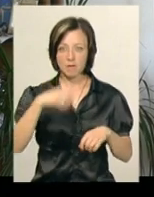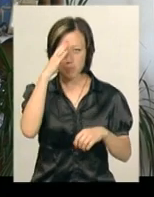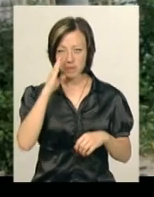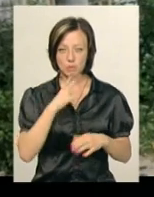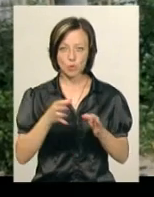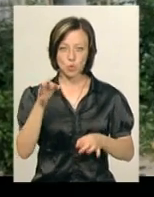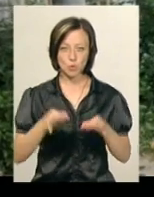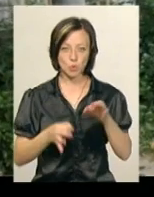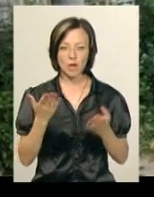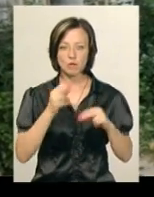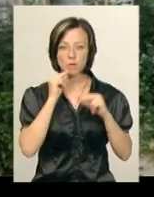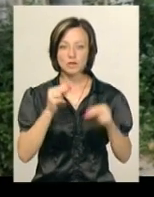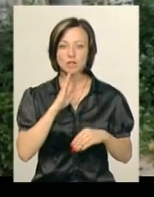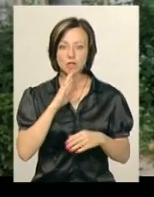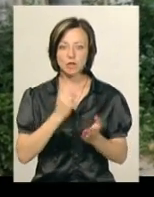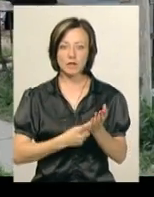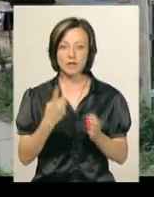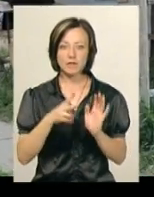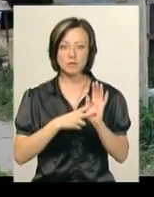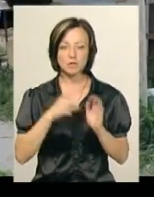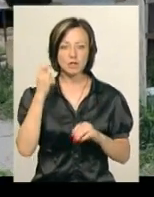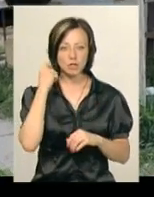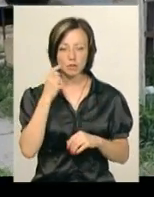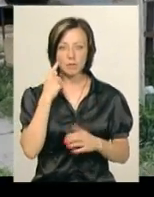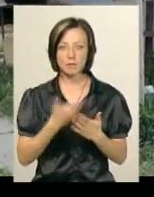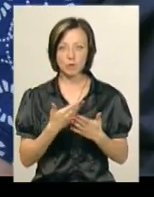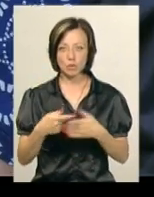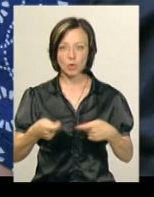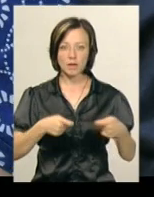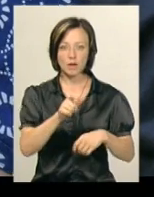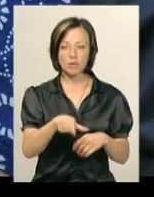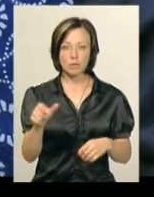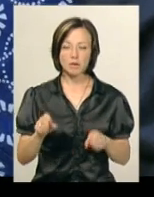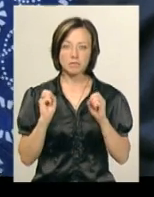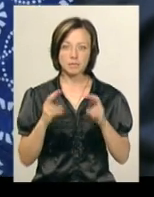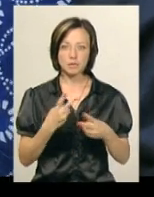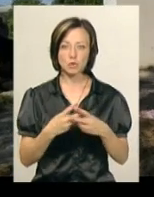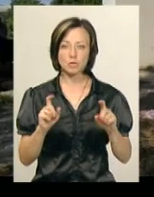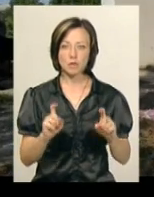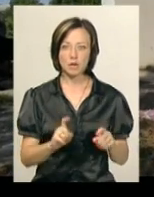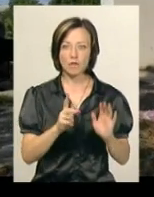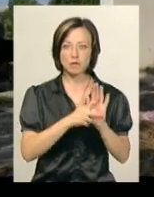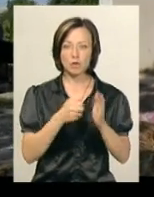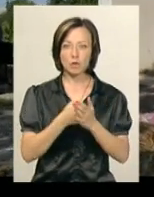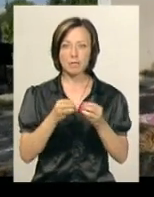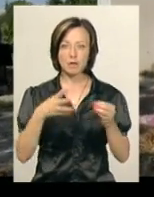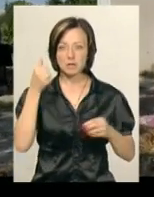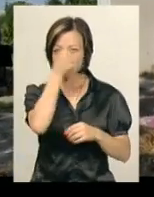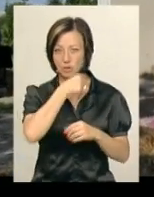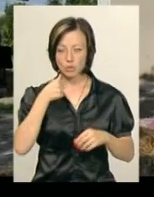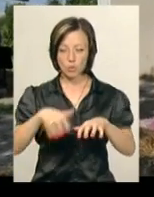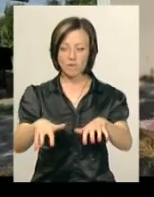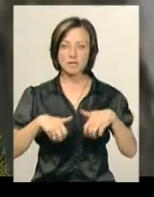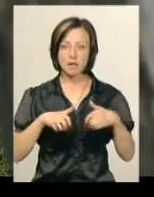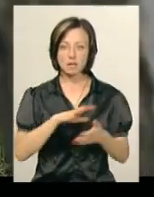до суду». Якщо провину жінки доведуть, 27-річній підозрюваній у торгівлі людьми загрожує позбавлення волі від 8 до 15 років з